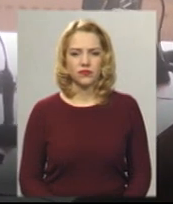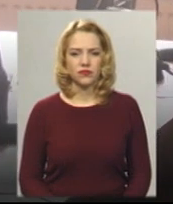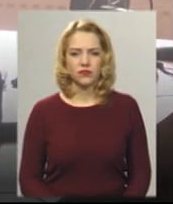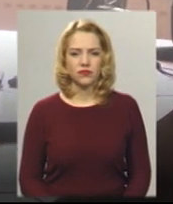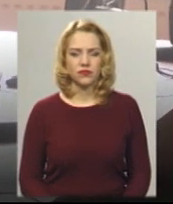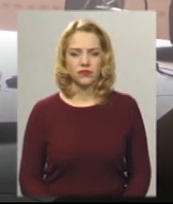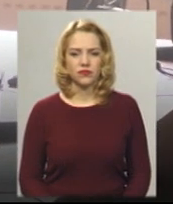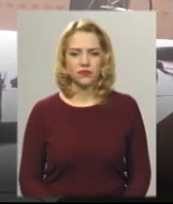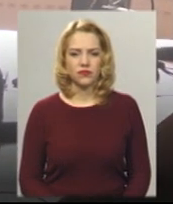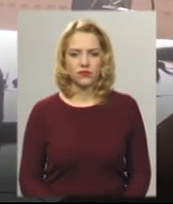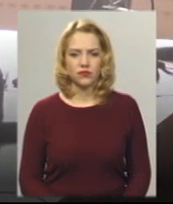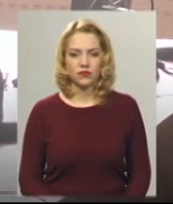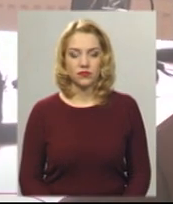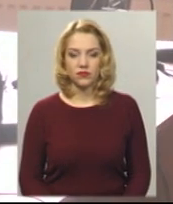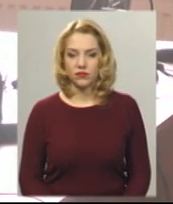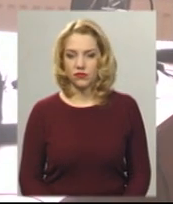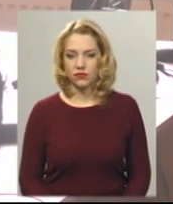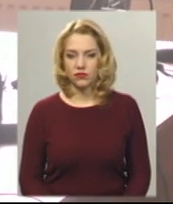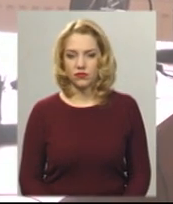системи Кримінального кодексу України